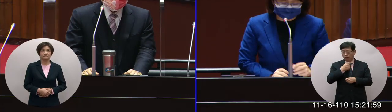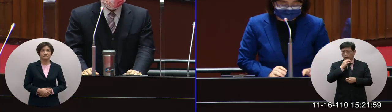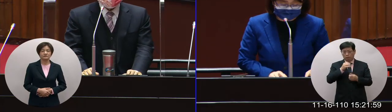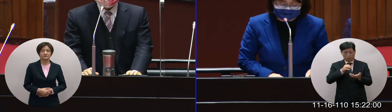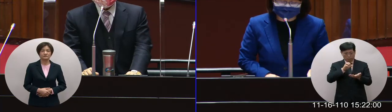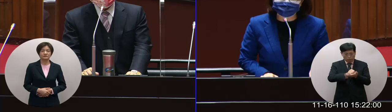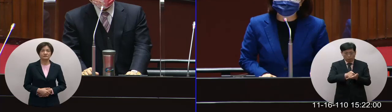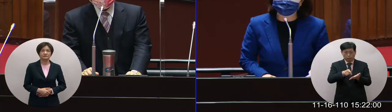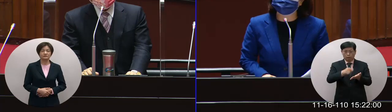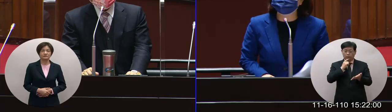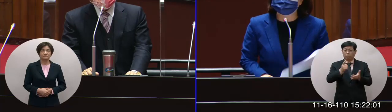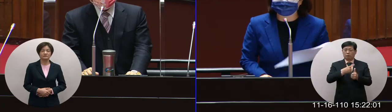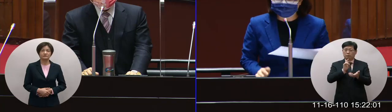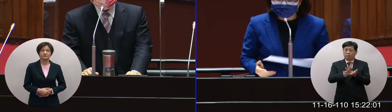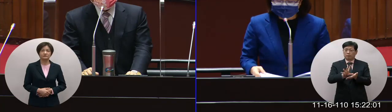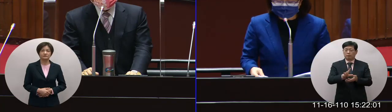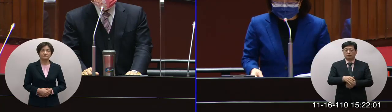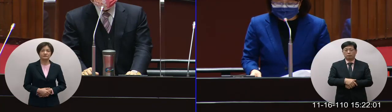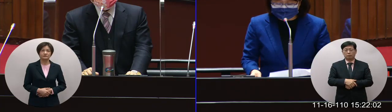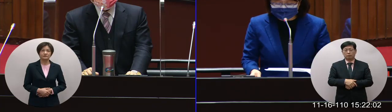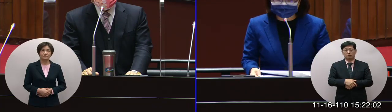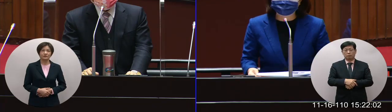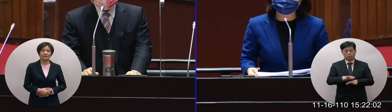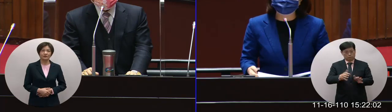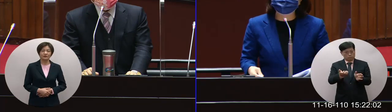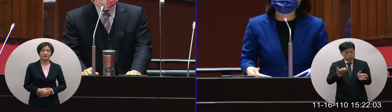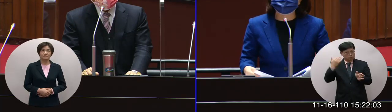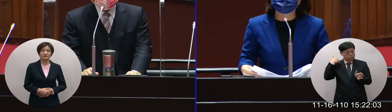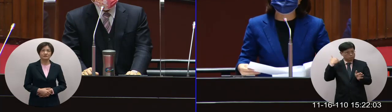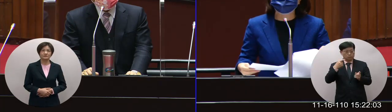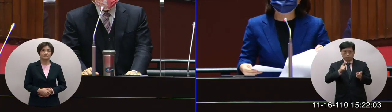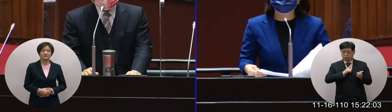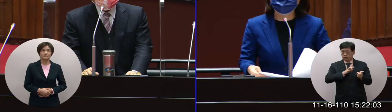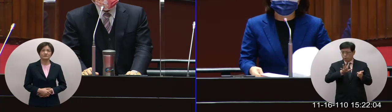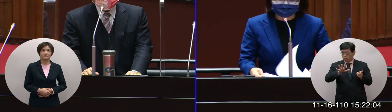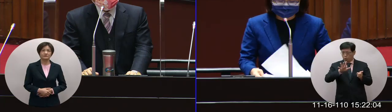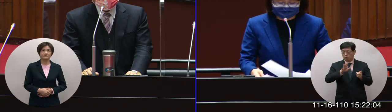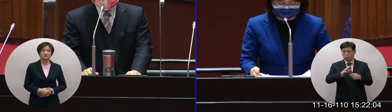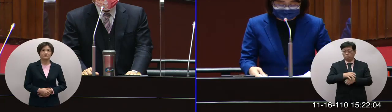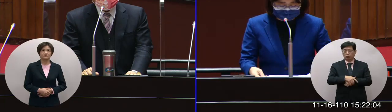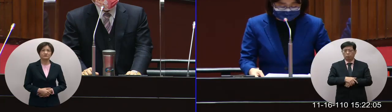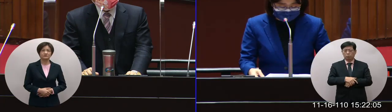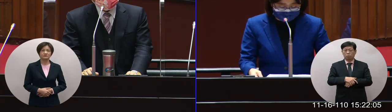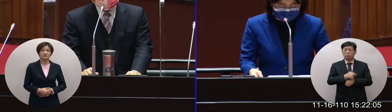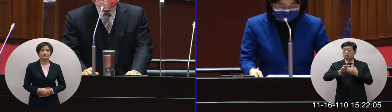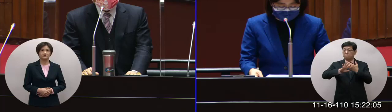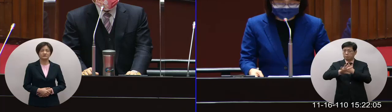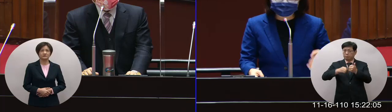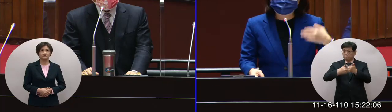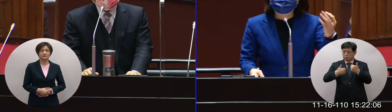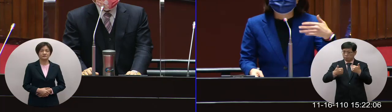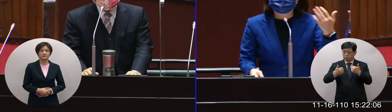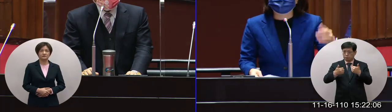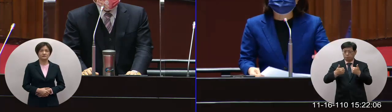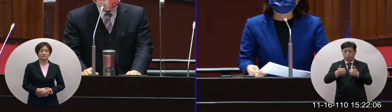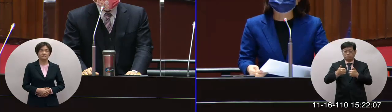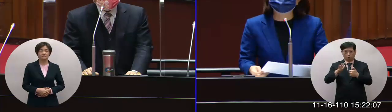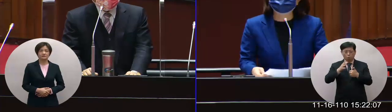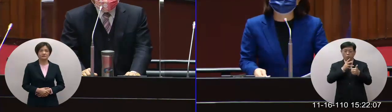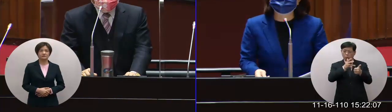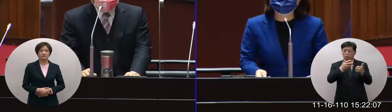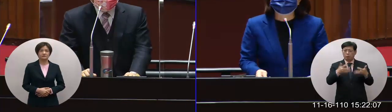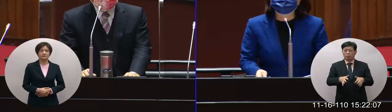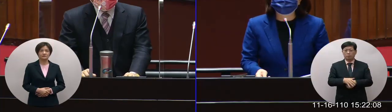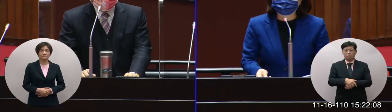戶籍上要先被除疾那有看之前呢因為您有做過在別的委員有